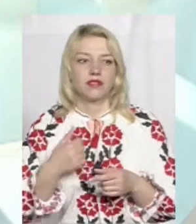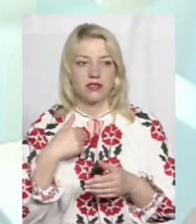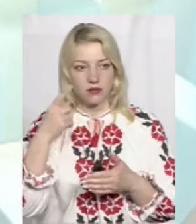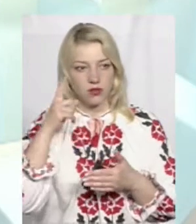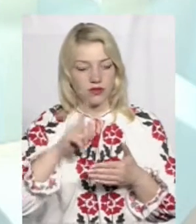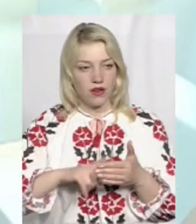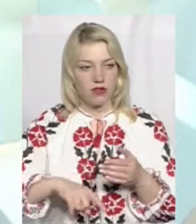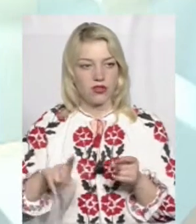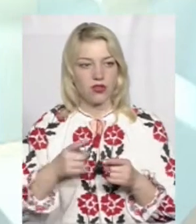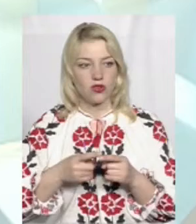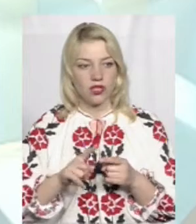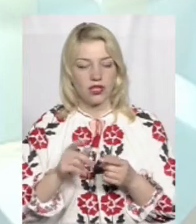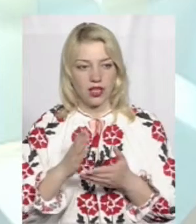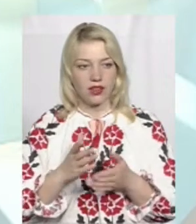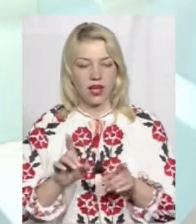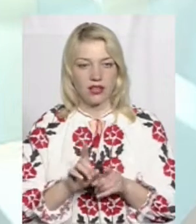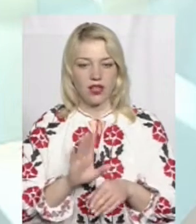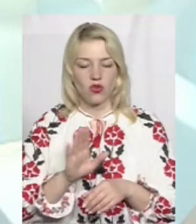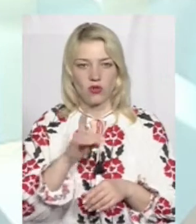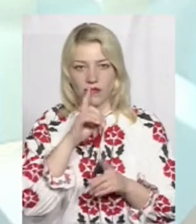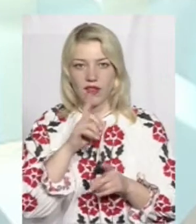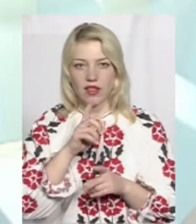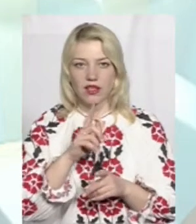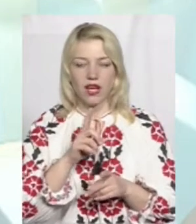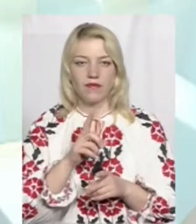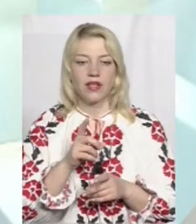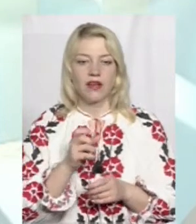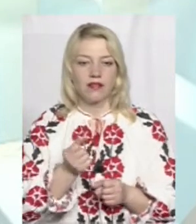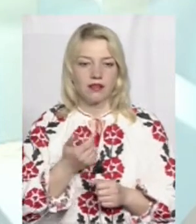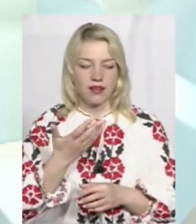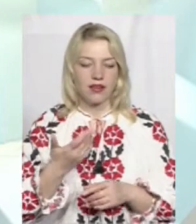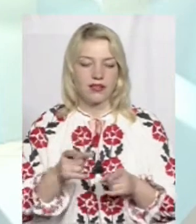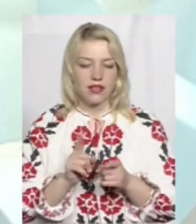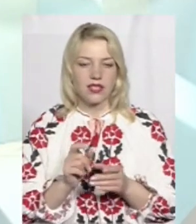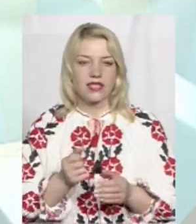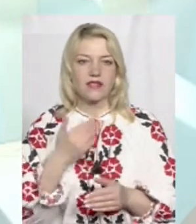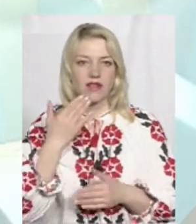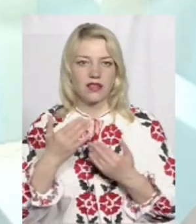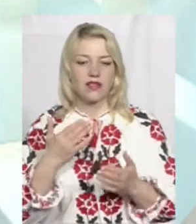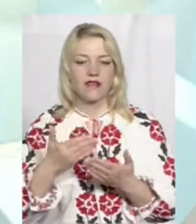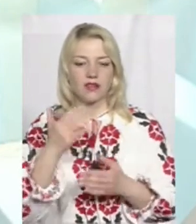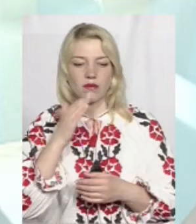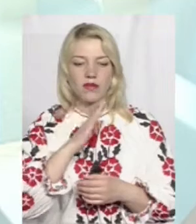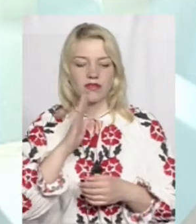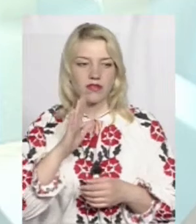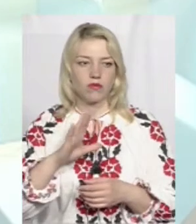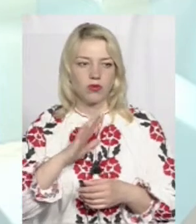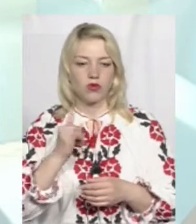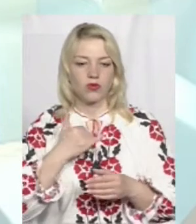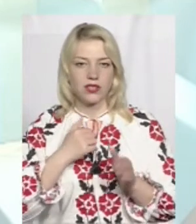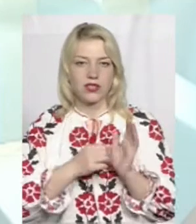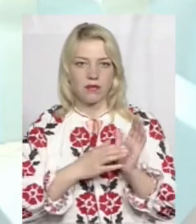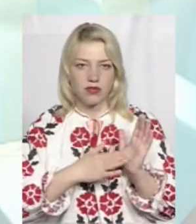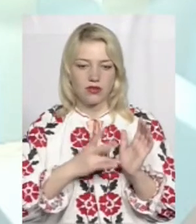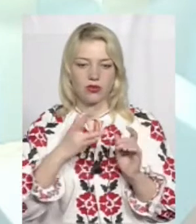сподіваюся, що це є такі, але невелика кількість. Але такі звернення від батьків були про те, що хоч в нас і записано,